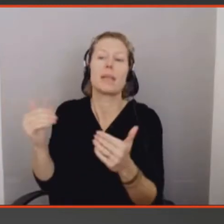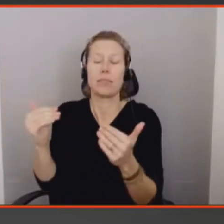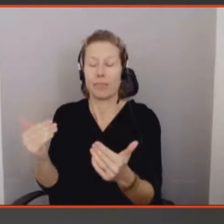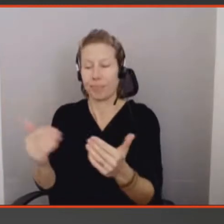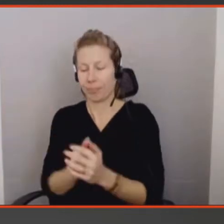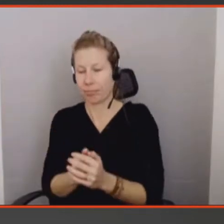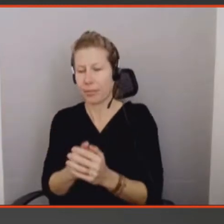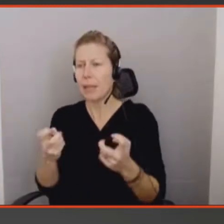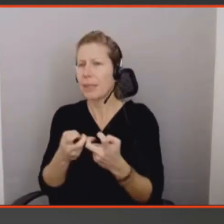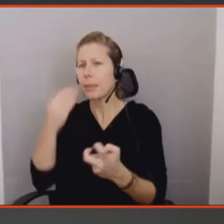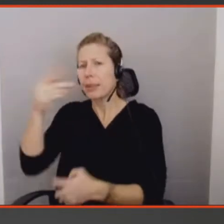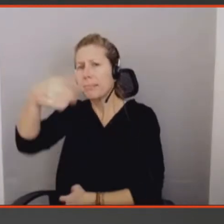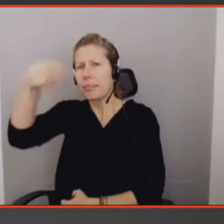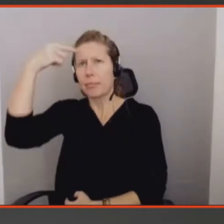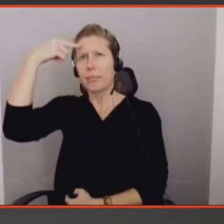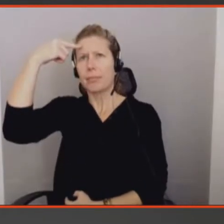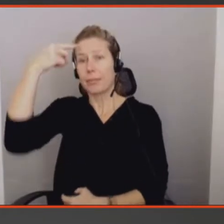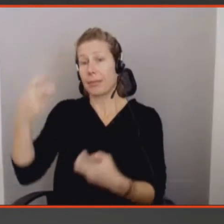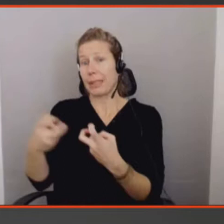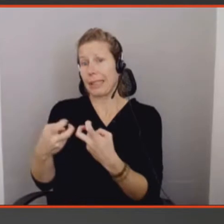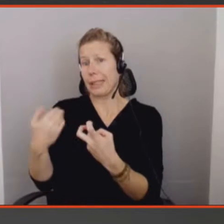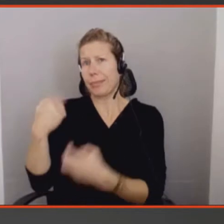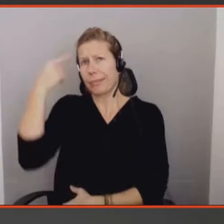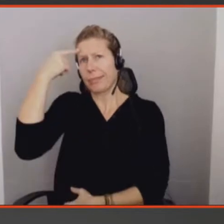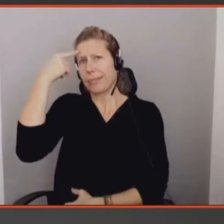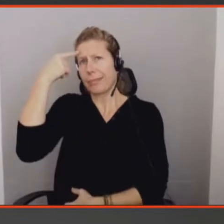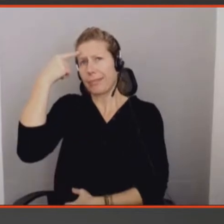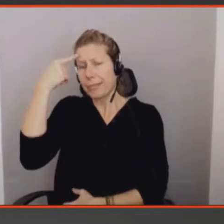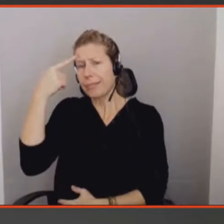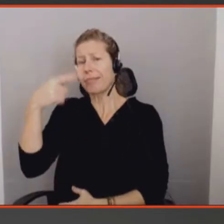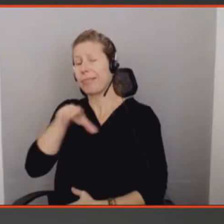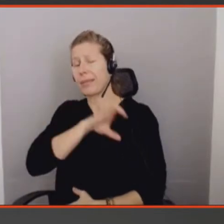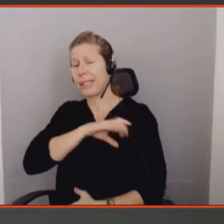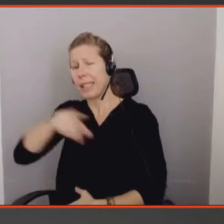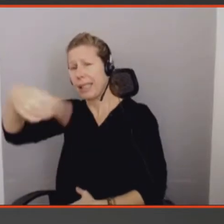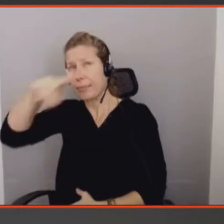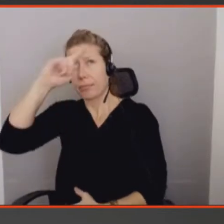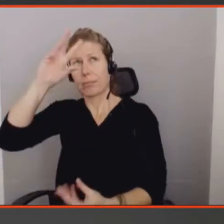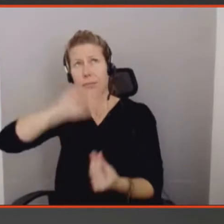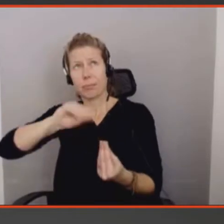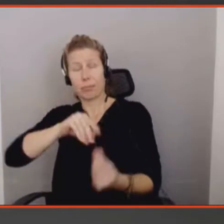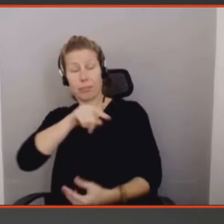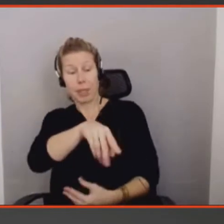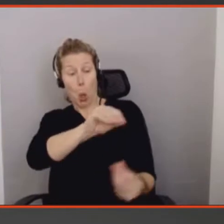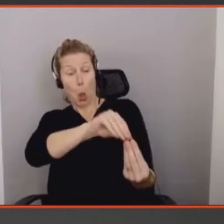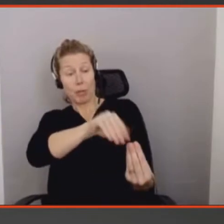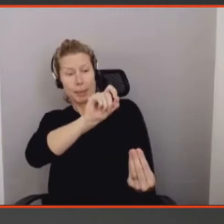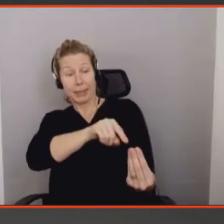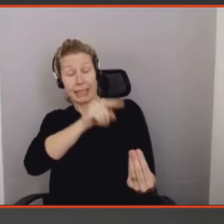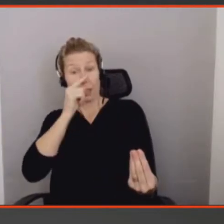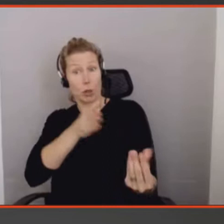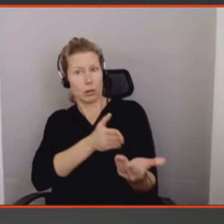essayez de vous demander pourquoi, est-ce que vous pouvez vous expliquer si ces objets ont du sens pour vous ? Quelle est la raison, selon vous,